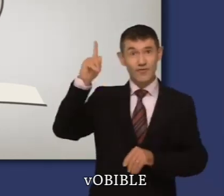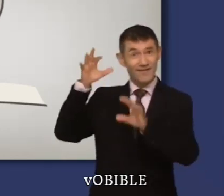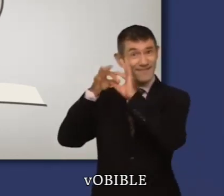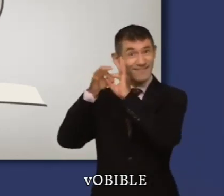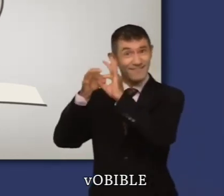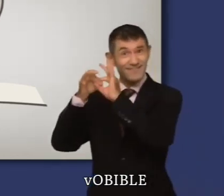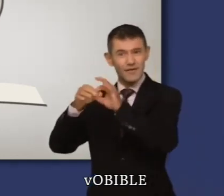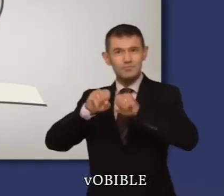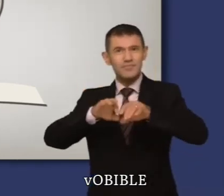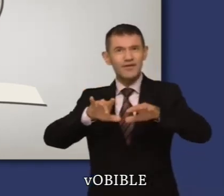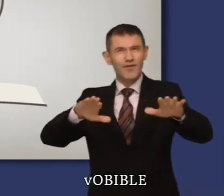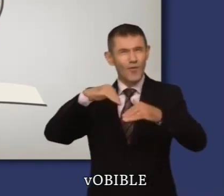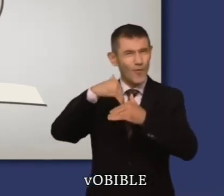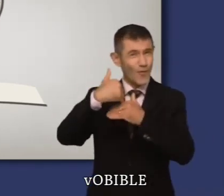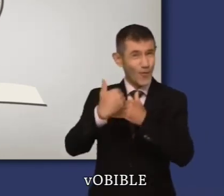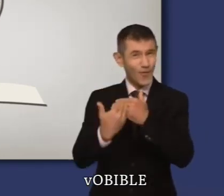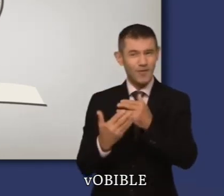favorise la paix et le bonheur.